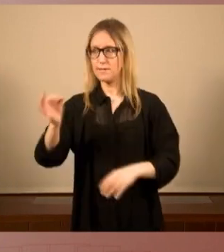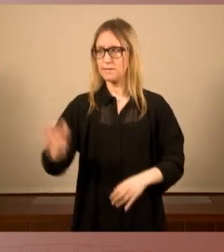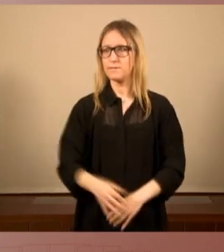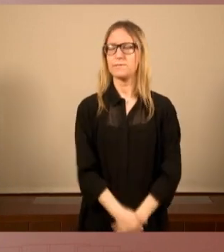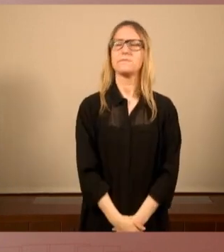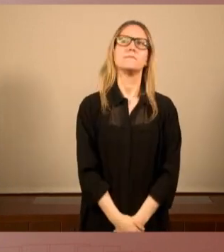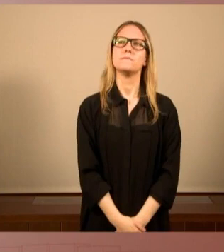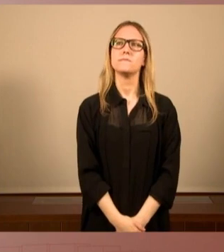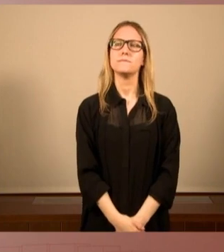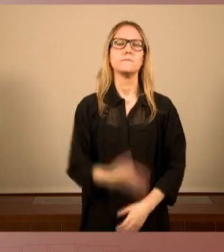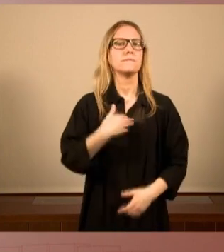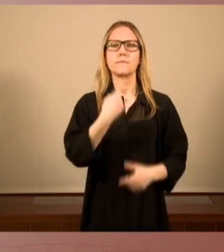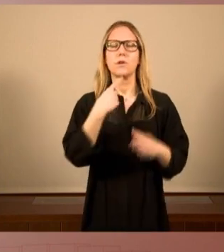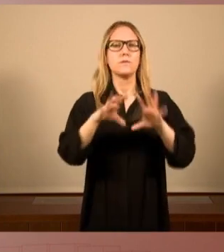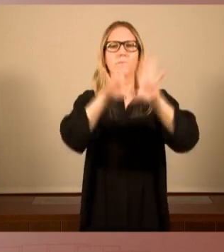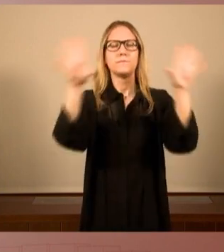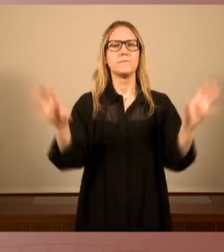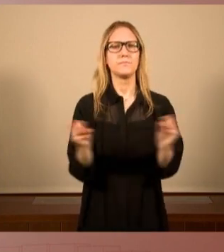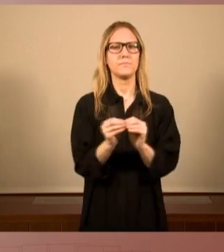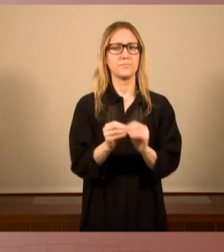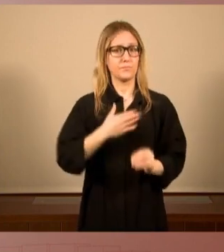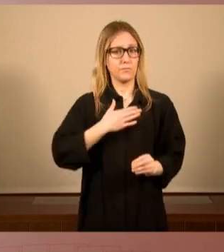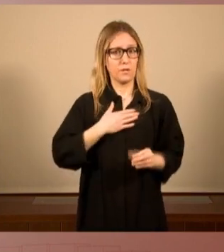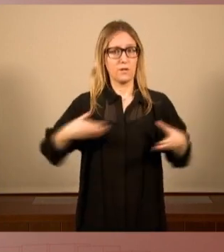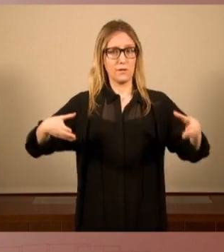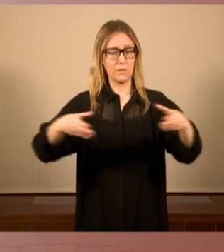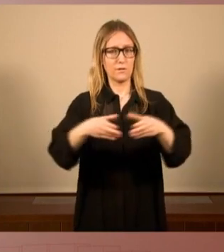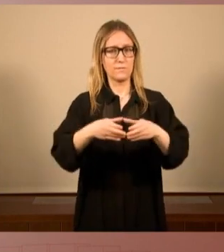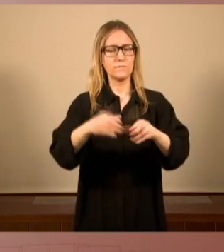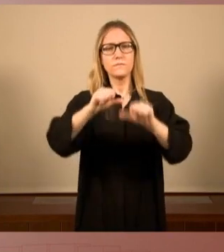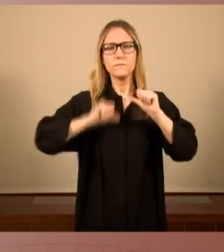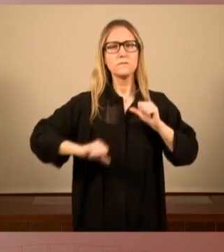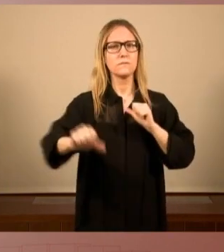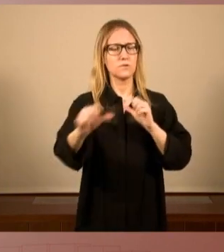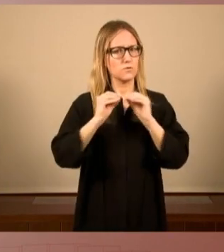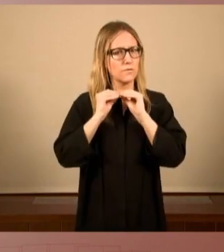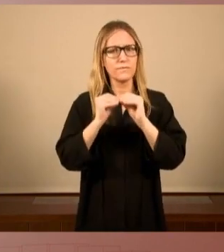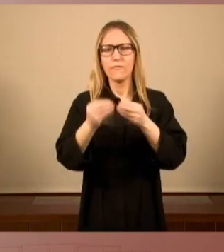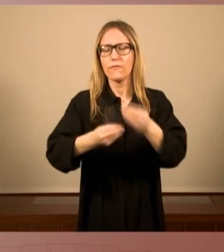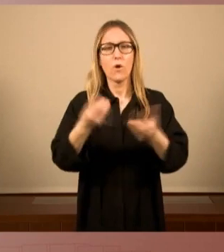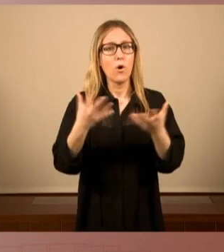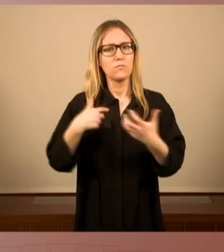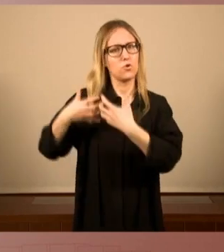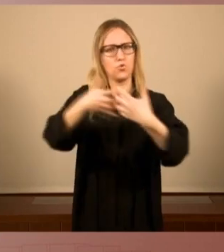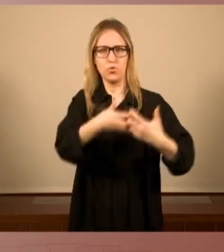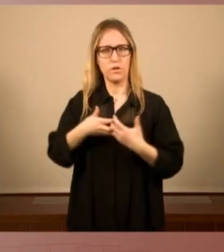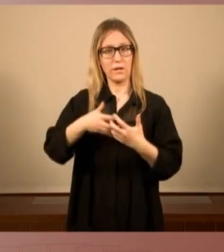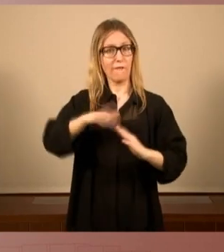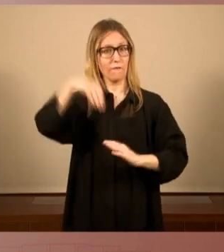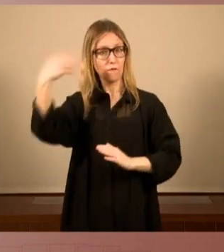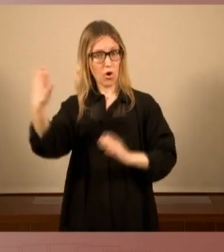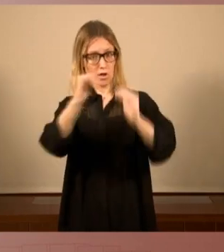per tant nosaltres tot això ho farem com he dit lluitant des de fora i des de dins